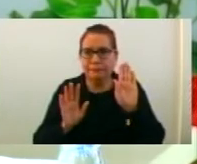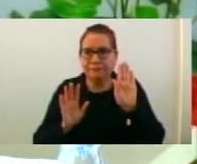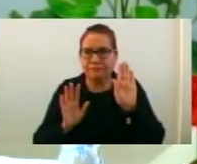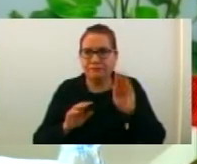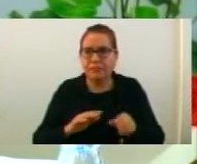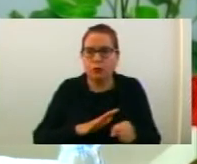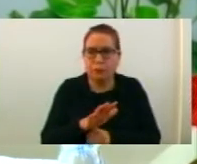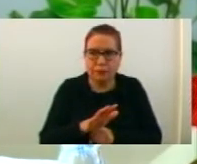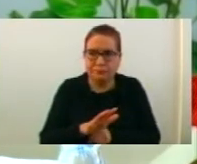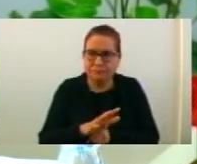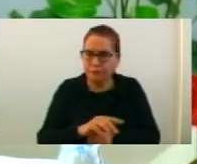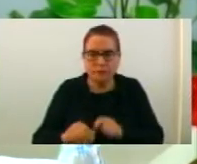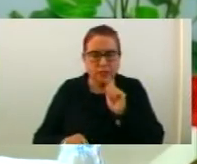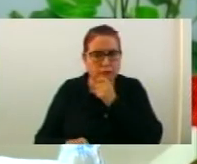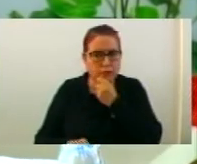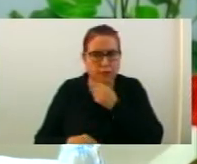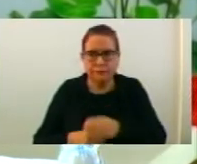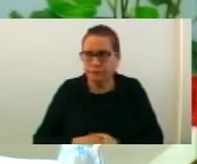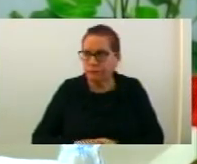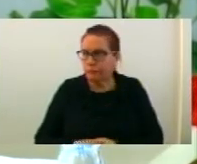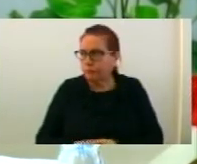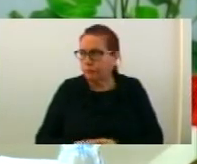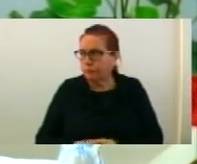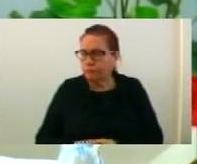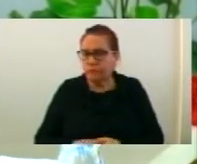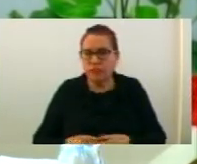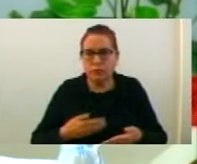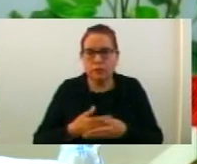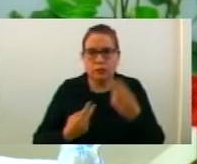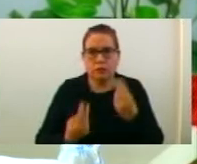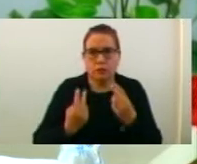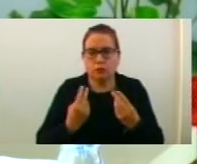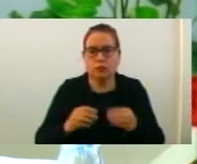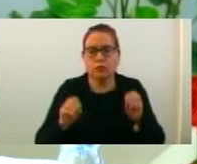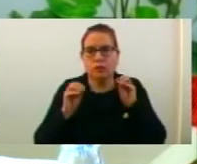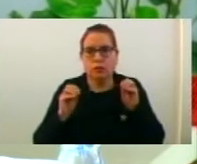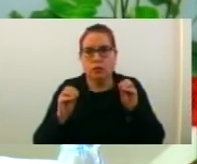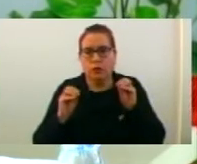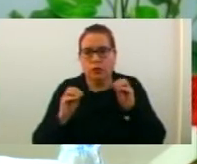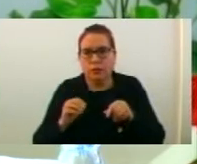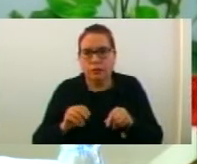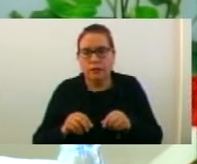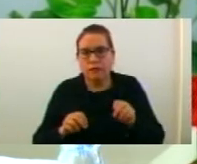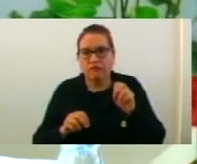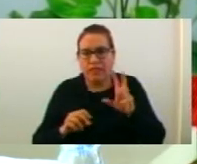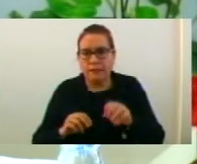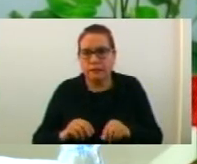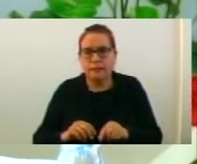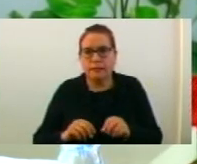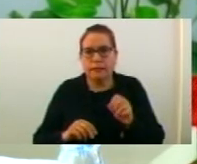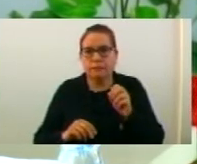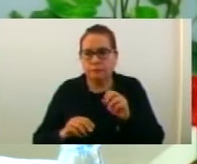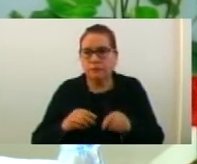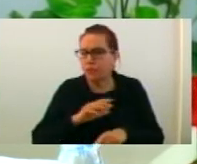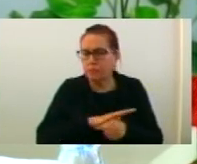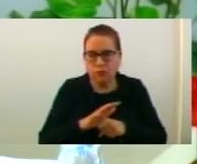Кој е против? Дали има воздръжени? Пресосна спределена гласа, садем дека сојата, со 20 гласа за, без